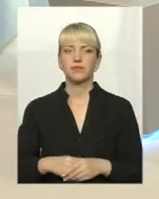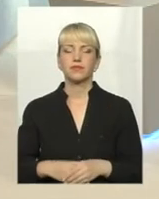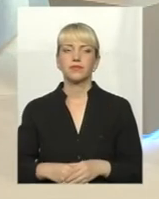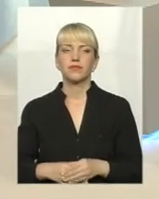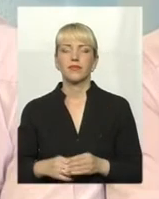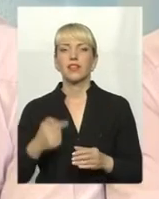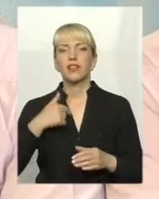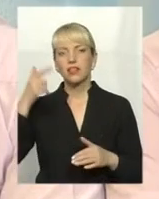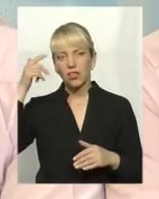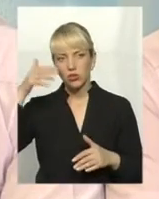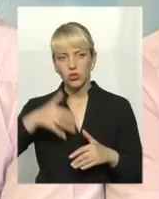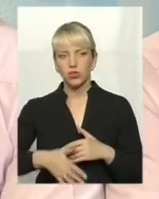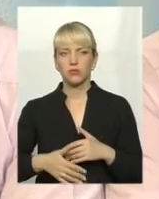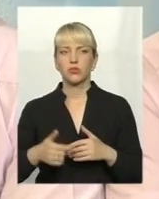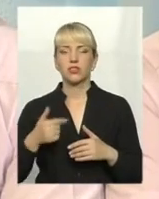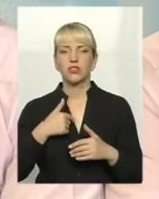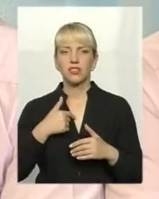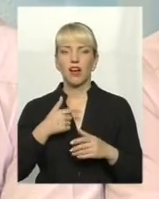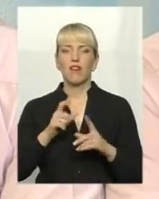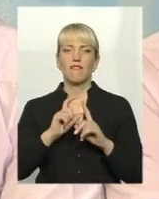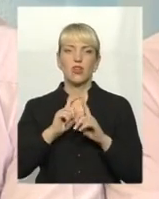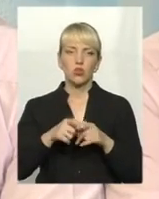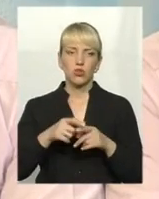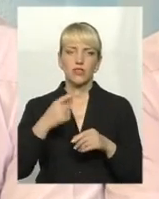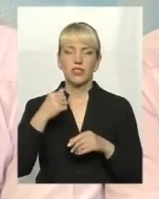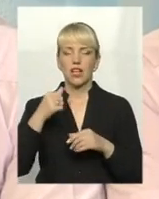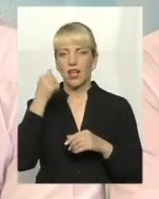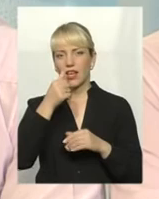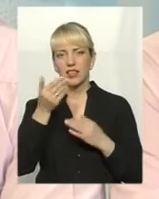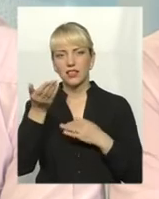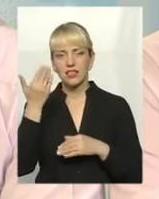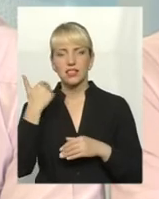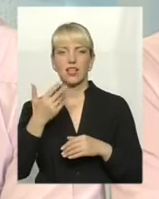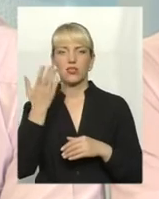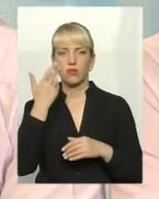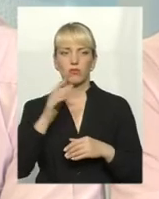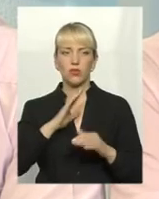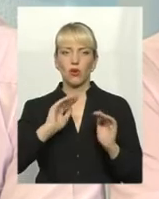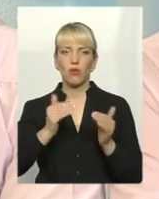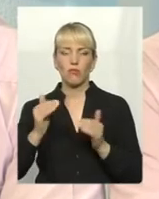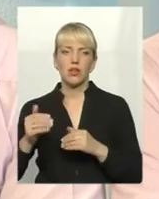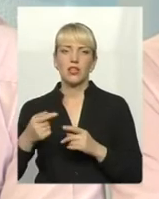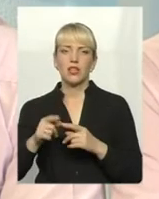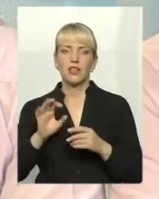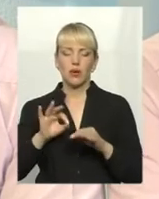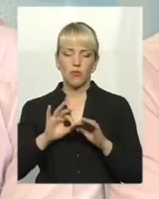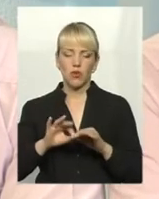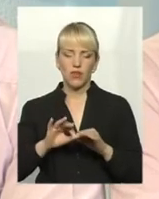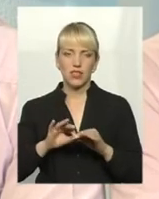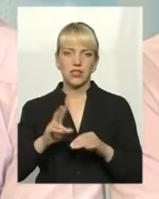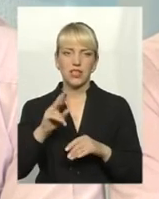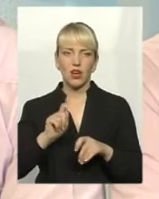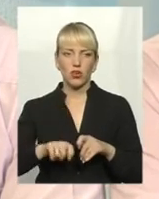Я розумію, що я відгукнувся більше року назад, коли були обмеження на проведення будь-яких періодів всіма